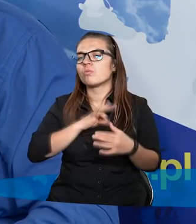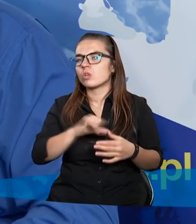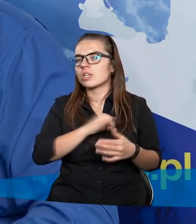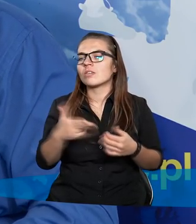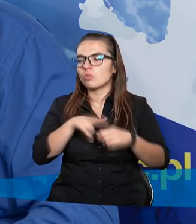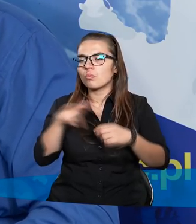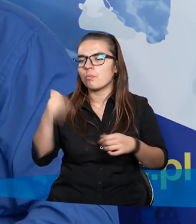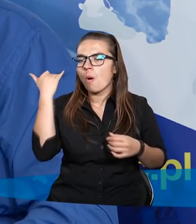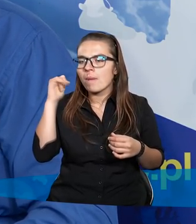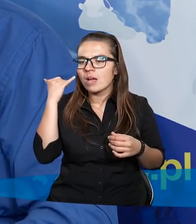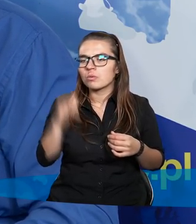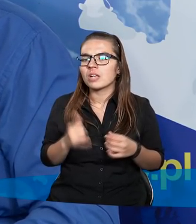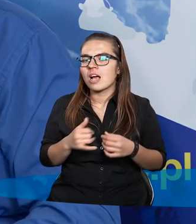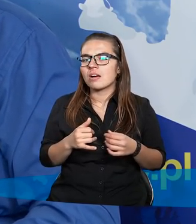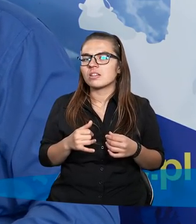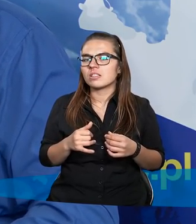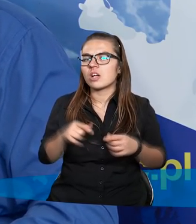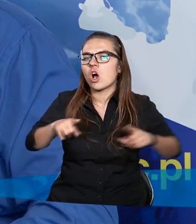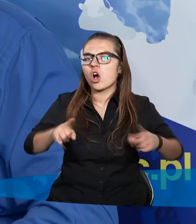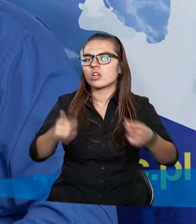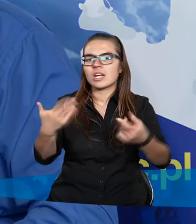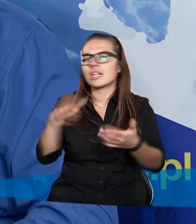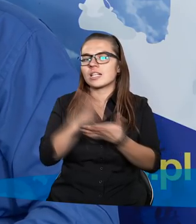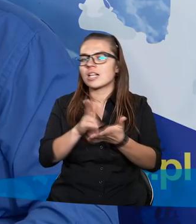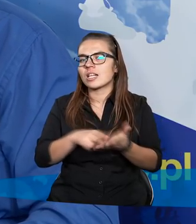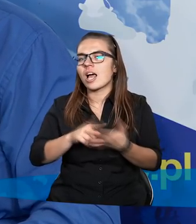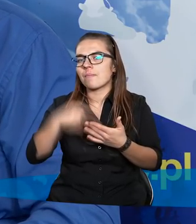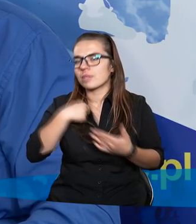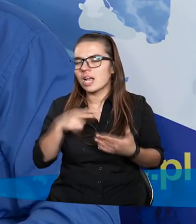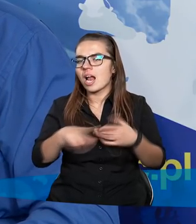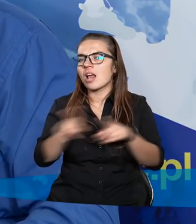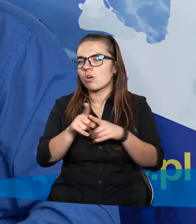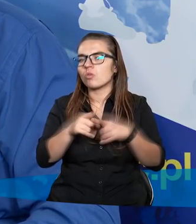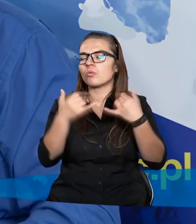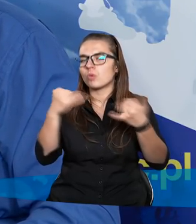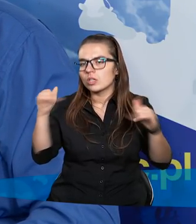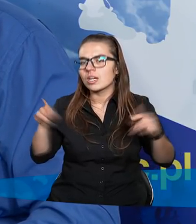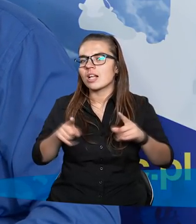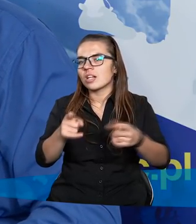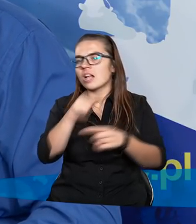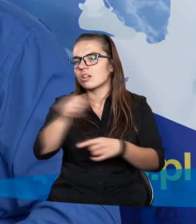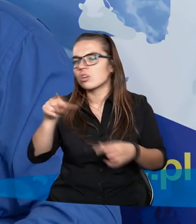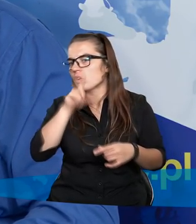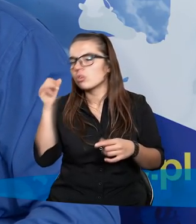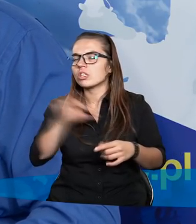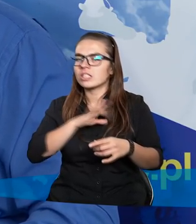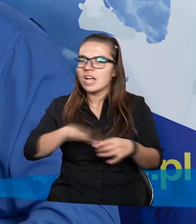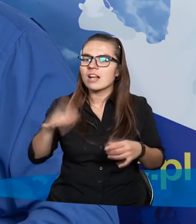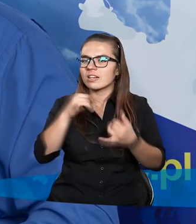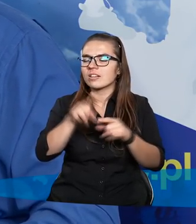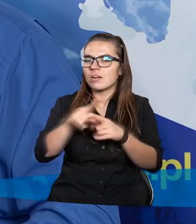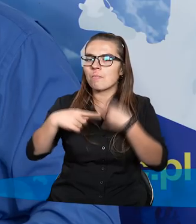dzisiaj popełniam, oddziałuje nie tylko na mnie, ale może oddziaływać na moje wnuki, na moje dzieci, wnuki